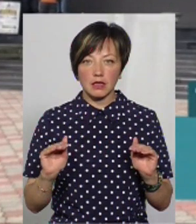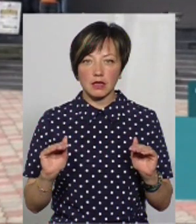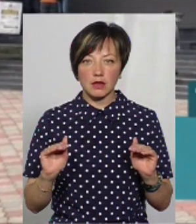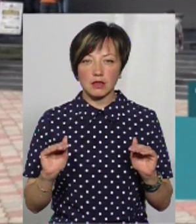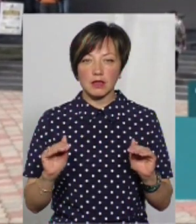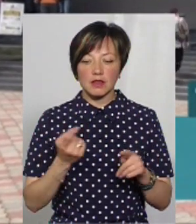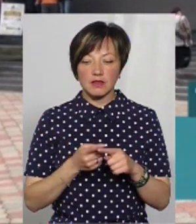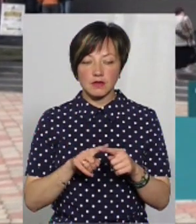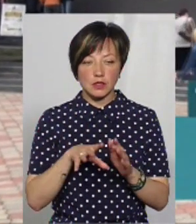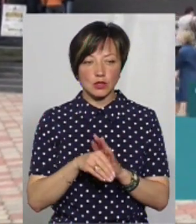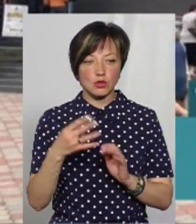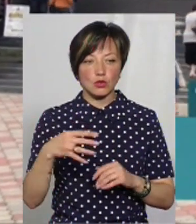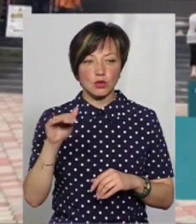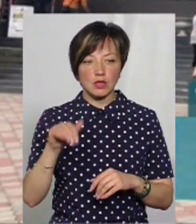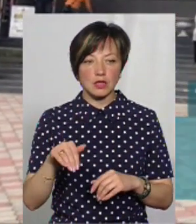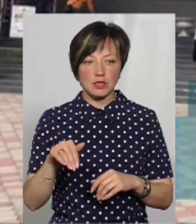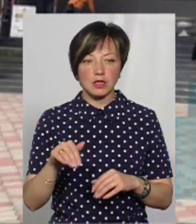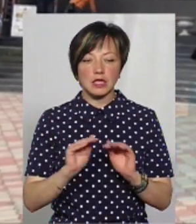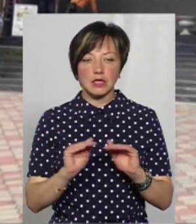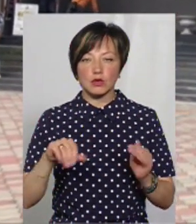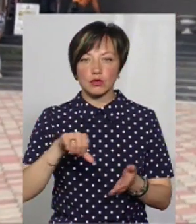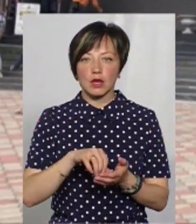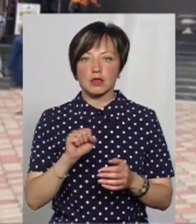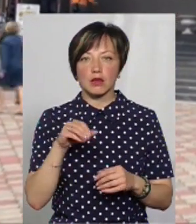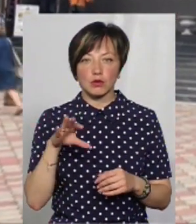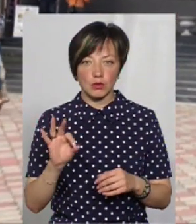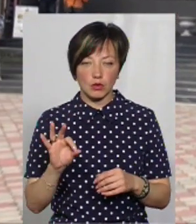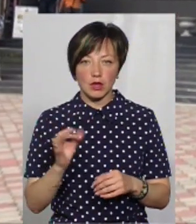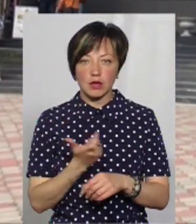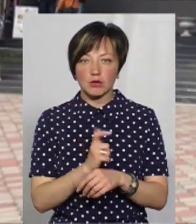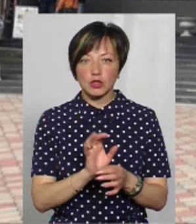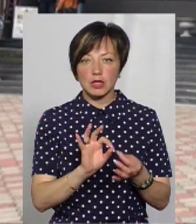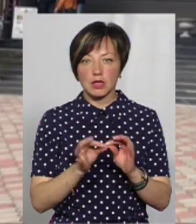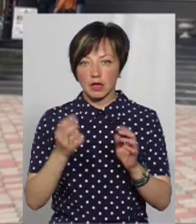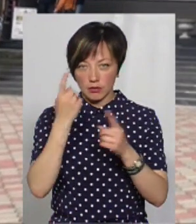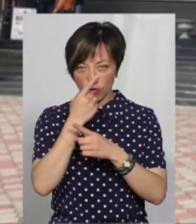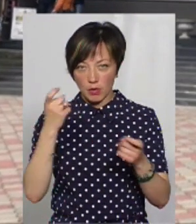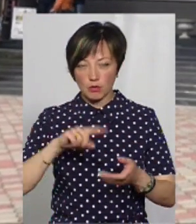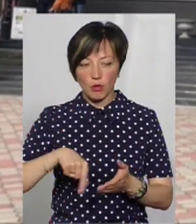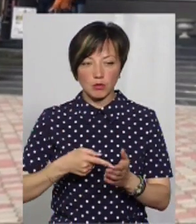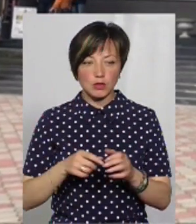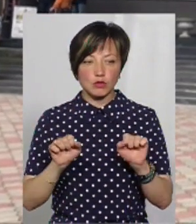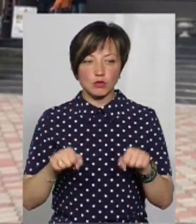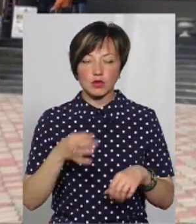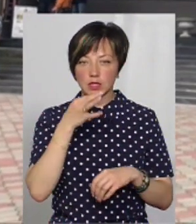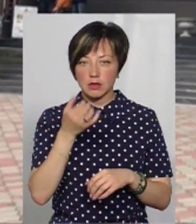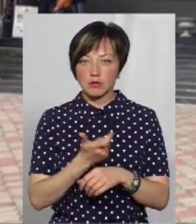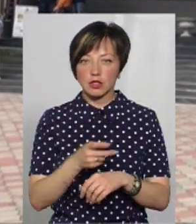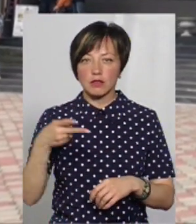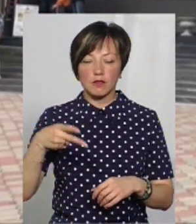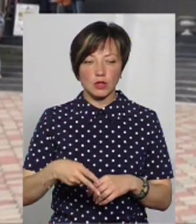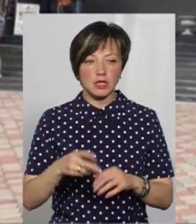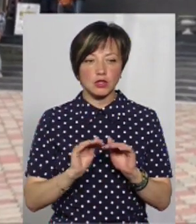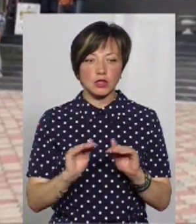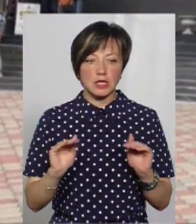В ці 40 тисяч також входять і дітки-учасників АТО. Більш детальну інформацію по місту, я можу сказати, що це більше двох тисяч